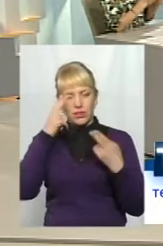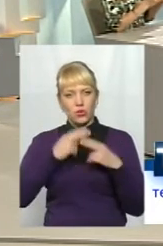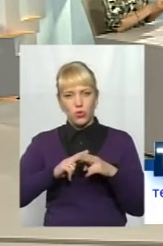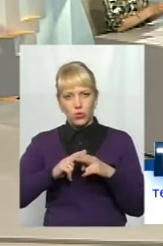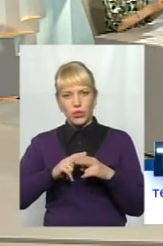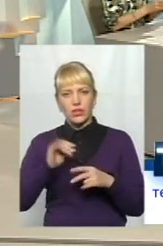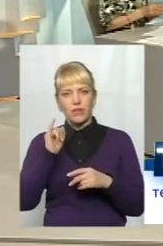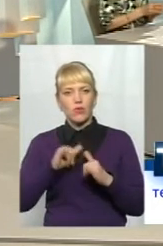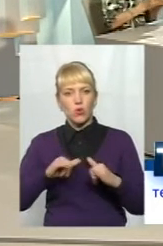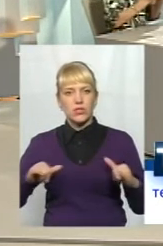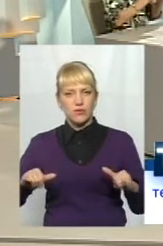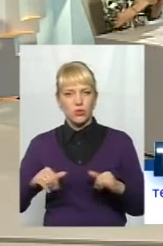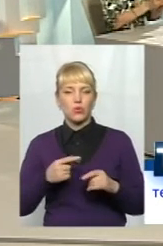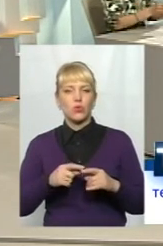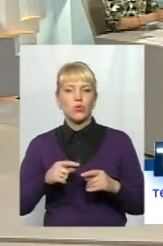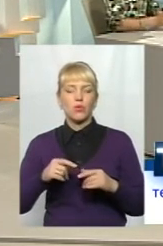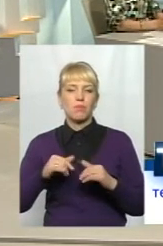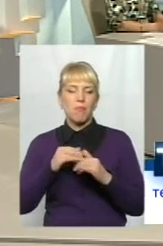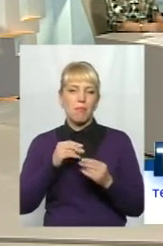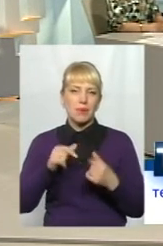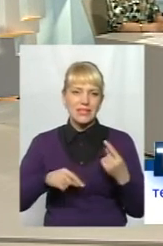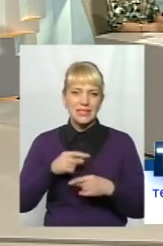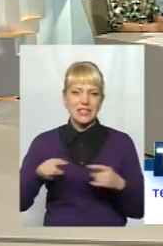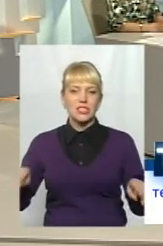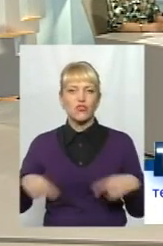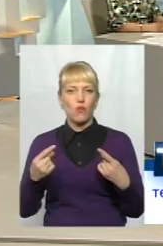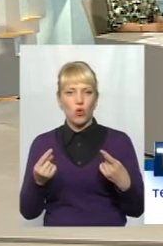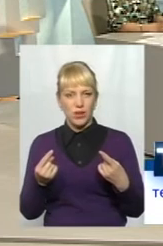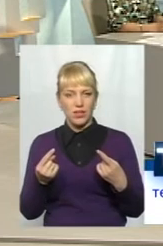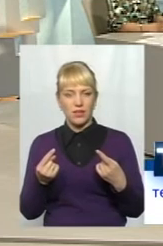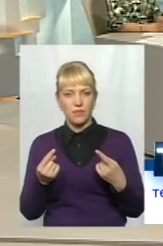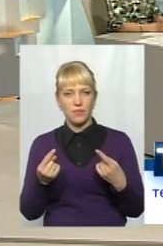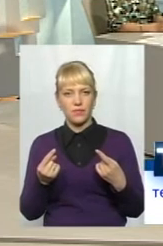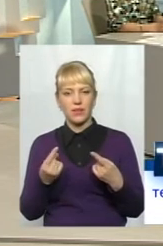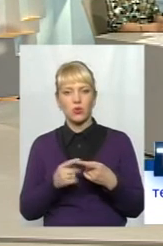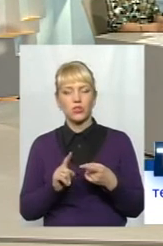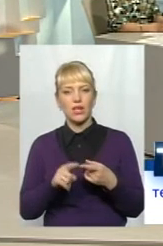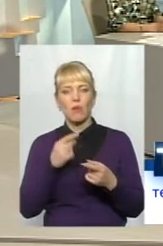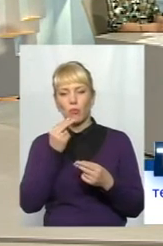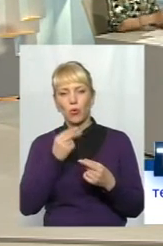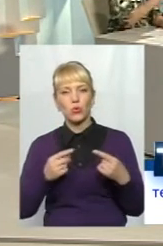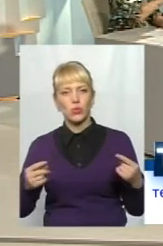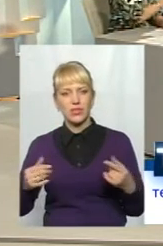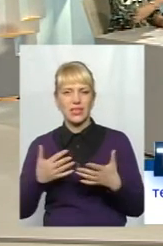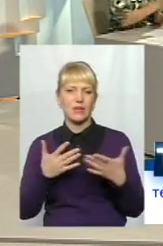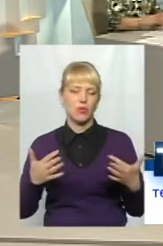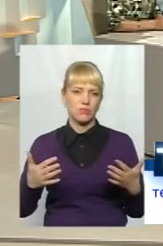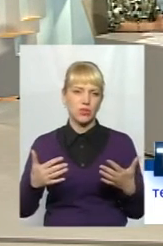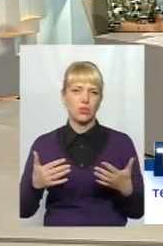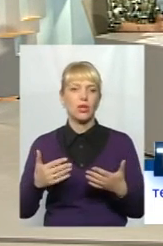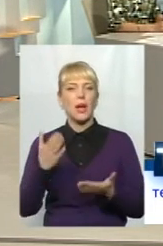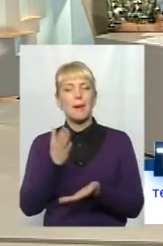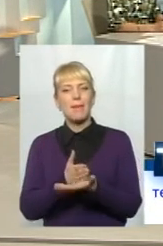розвитку бізнесу, в створенні тієї продукції різноманітної, маємо